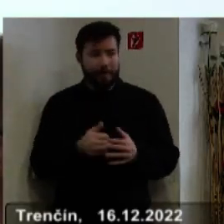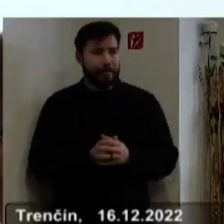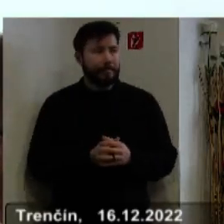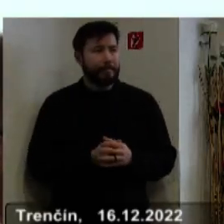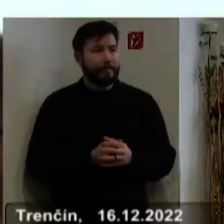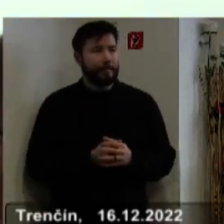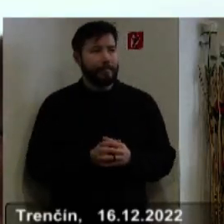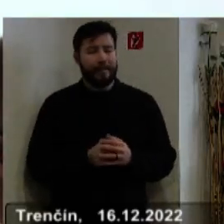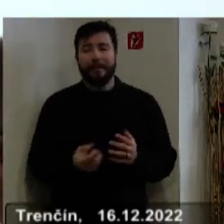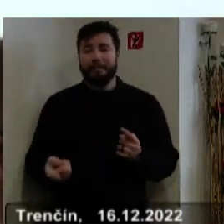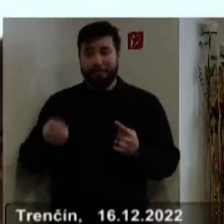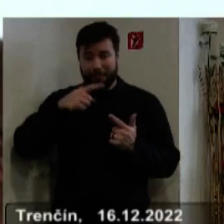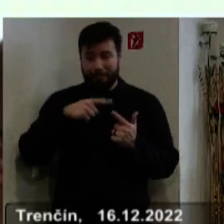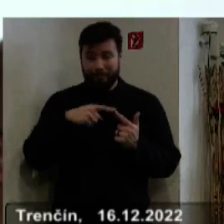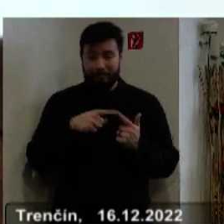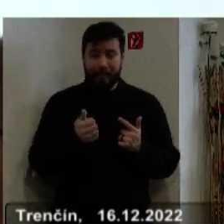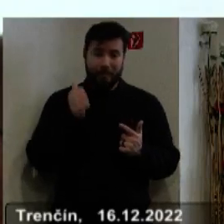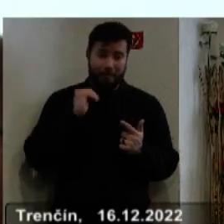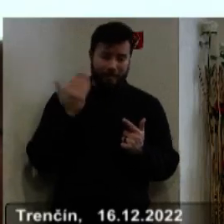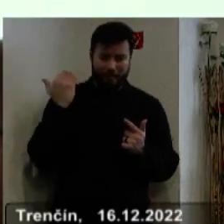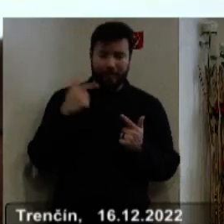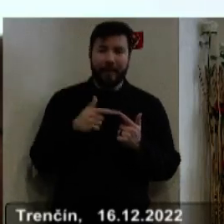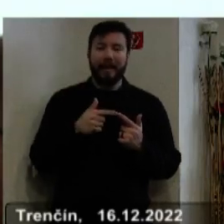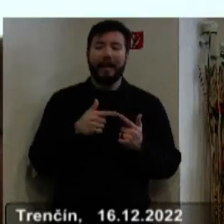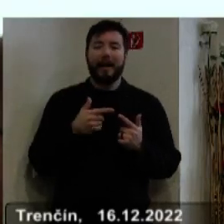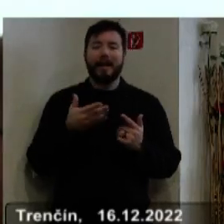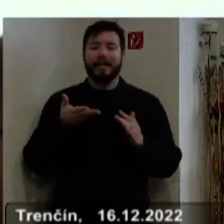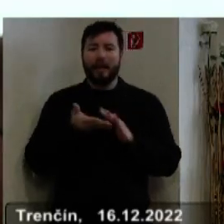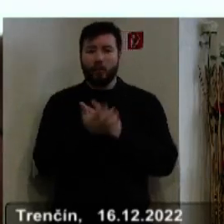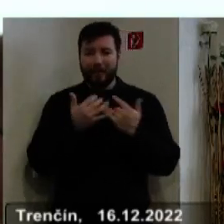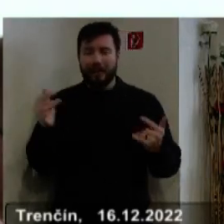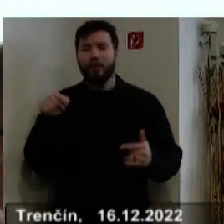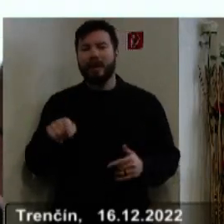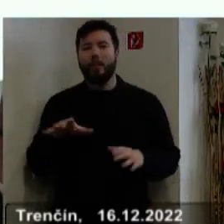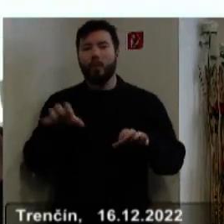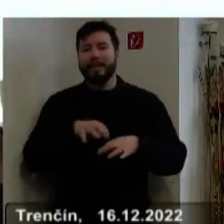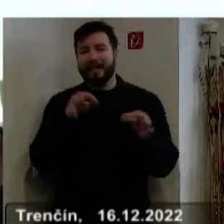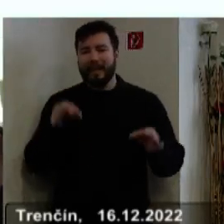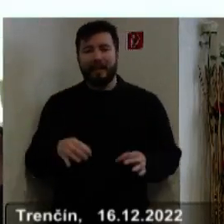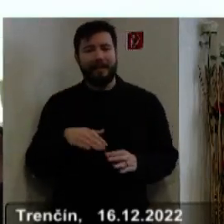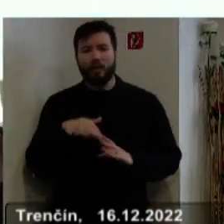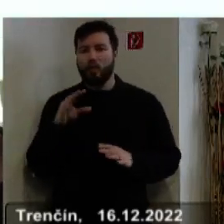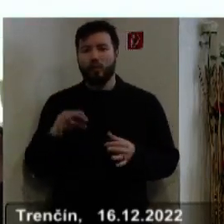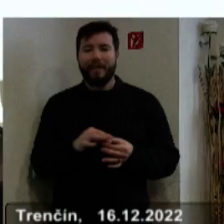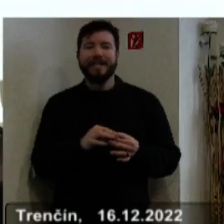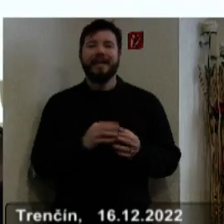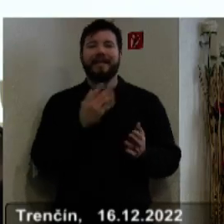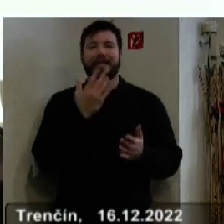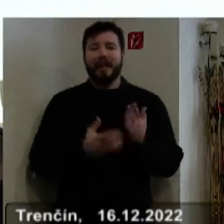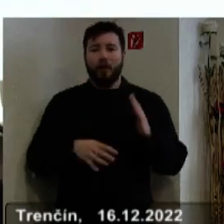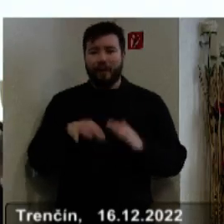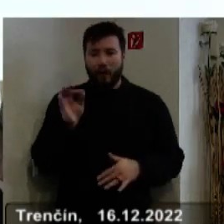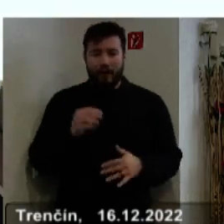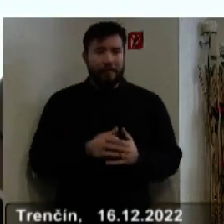ustanovujúceho zasadnutia, tam väčšinou boli prijaté uznesenia súvisiace s výsledkami volieb a to je,